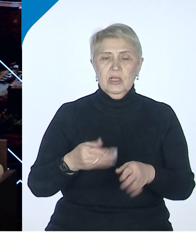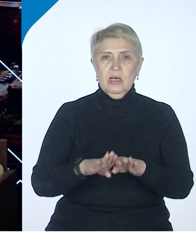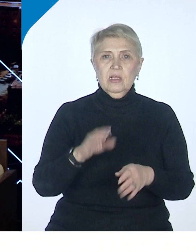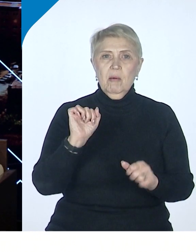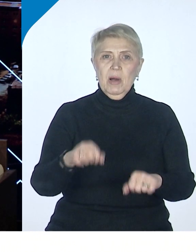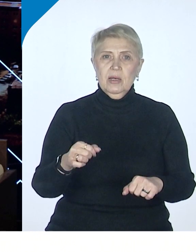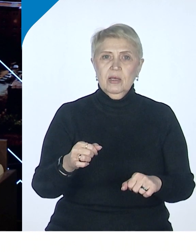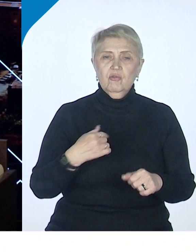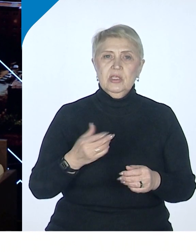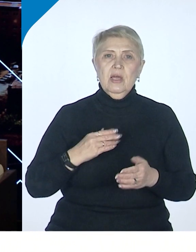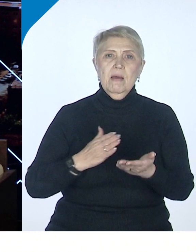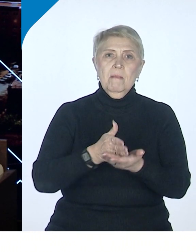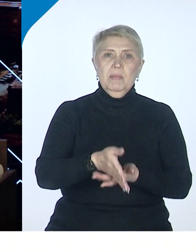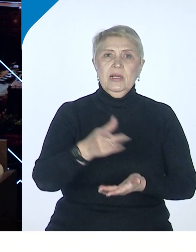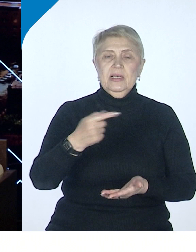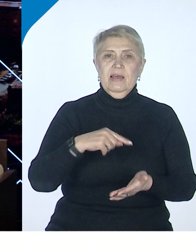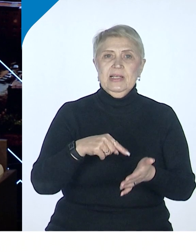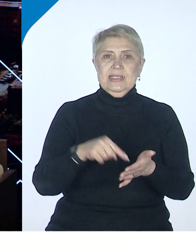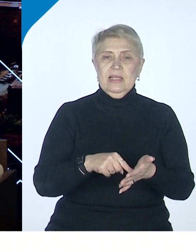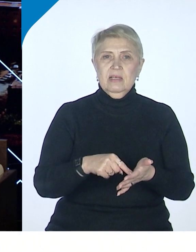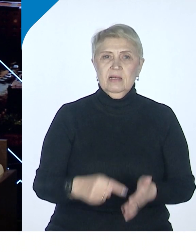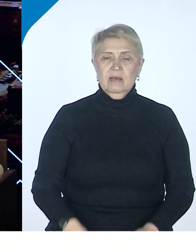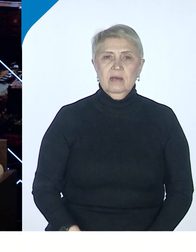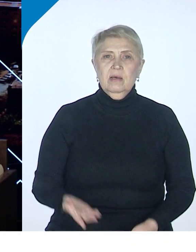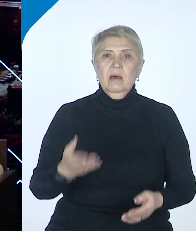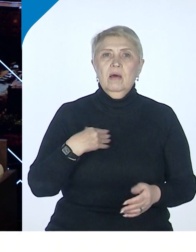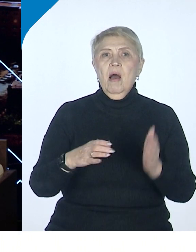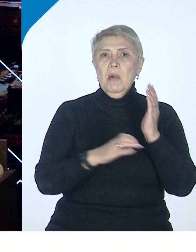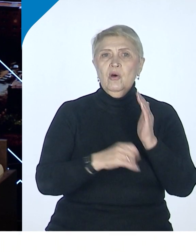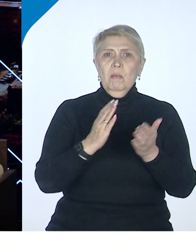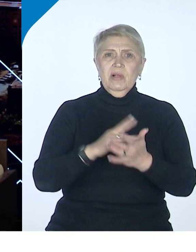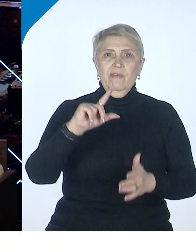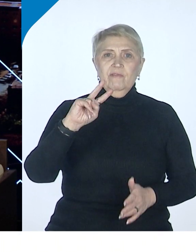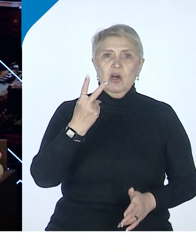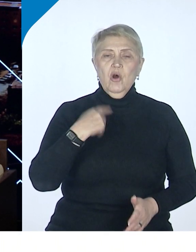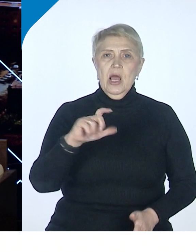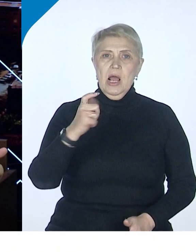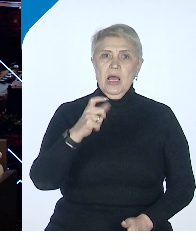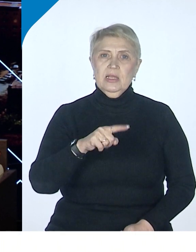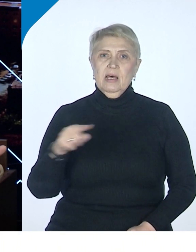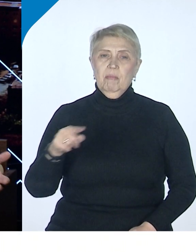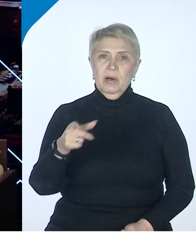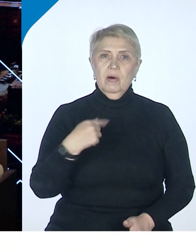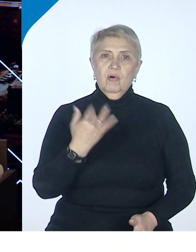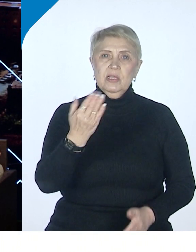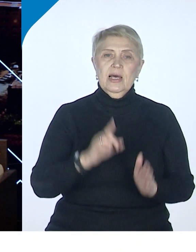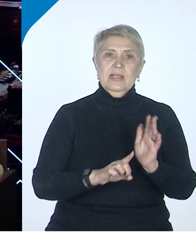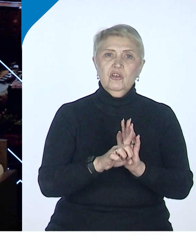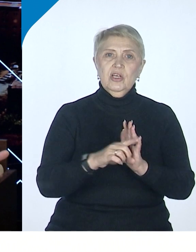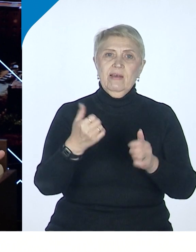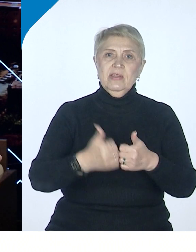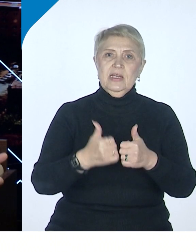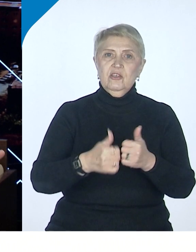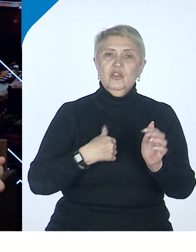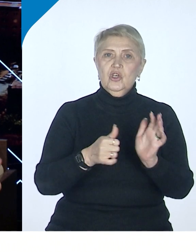центра. Ну, вот все замкнулись на центр. Но потом был второй этап. Этот второй этап начался где-то в середине